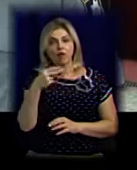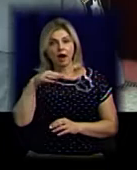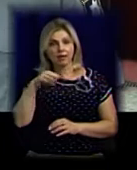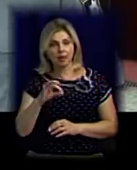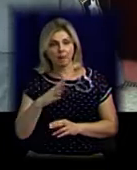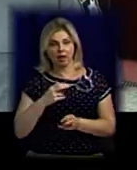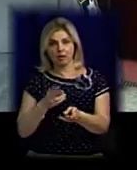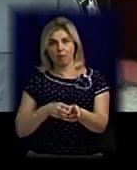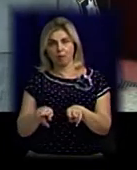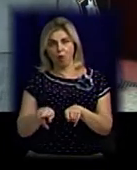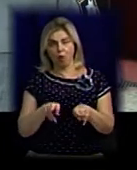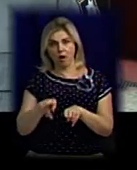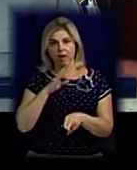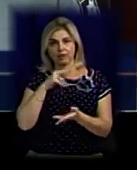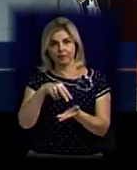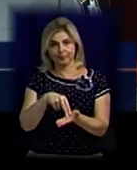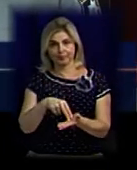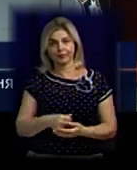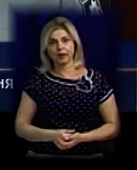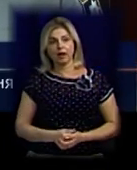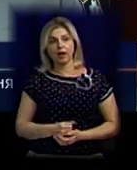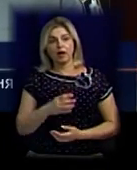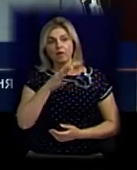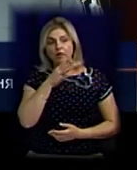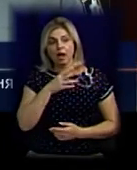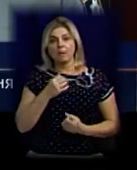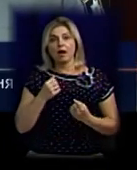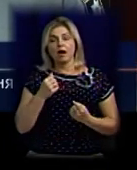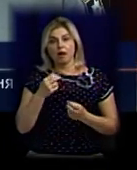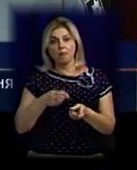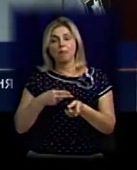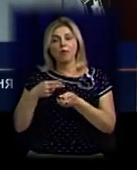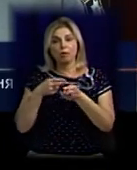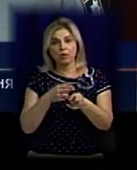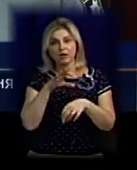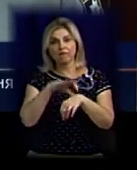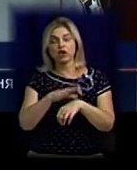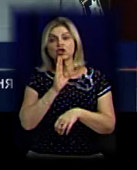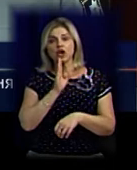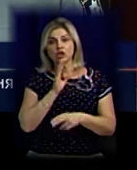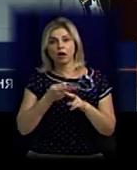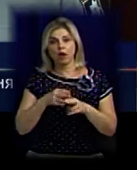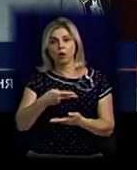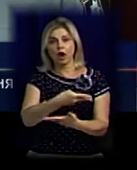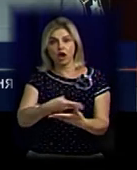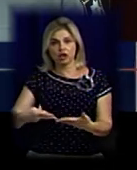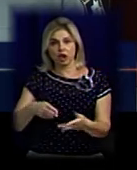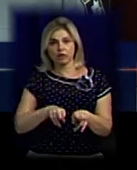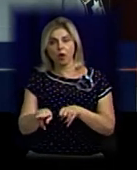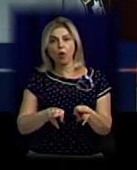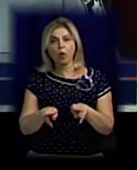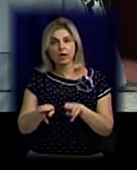По ходу руху машиністі виявили жінку, яка лежала на колі.